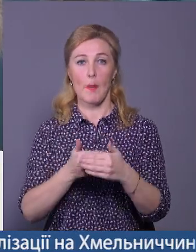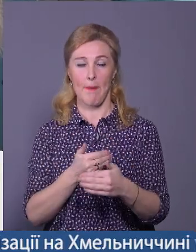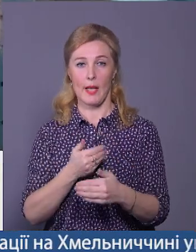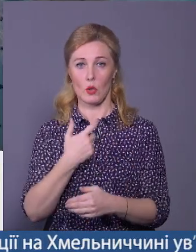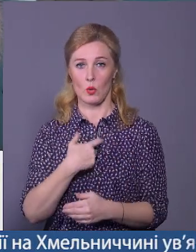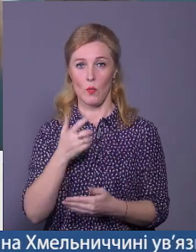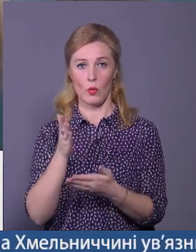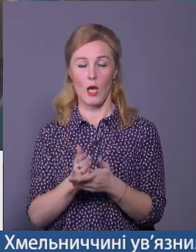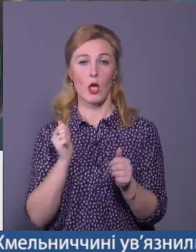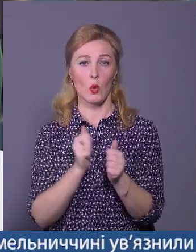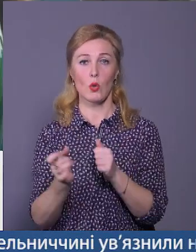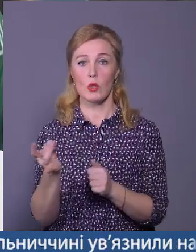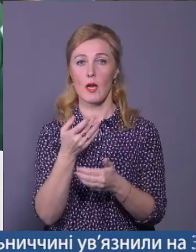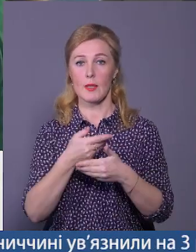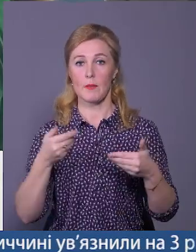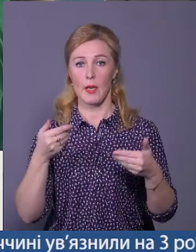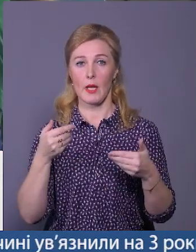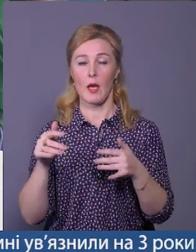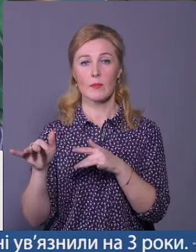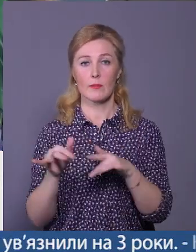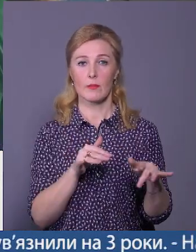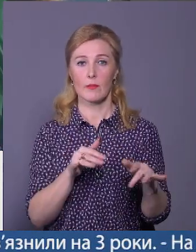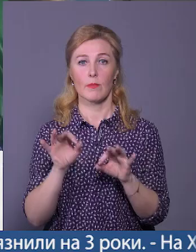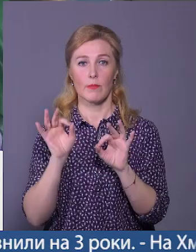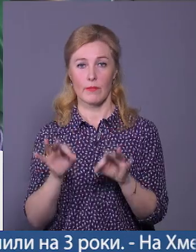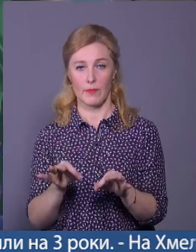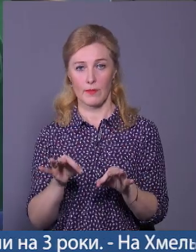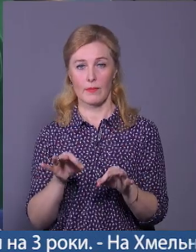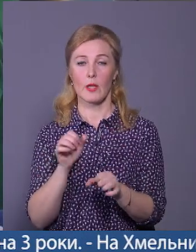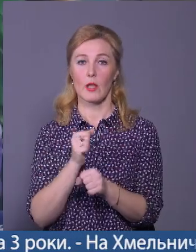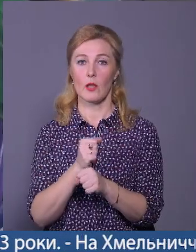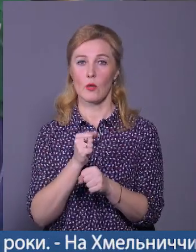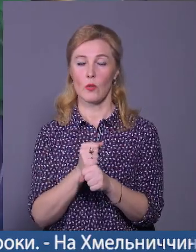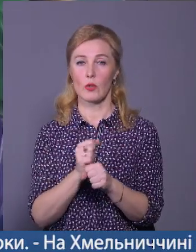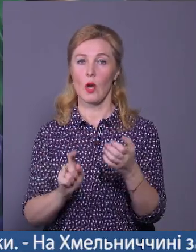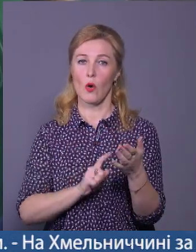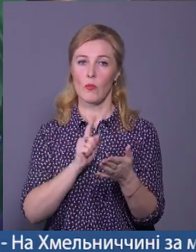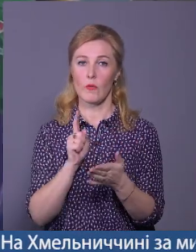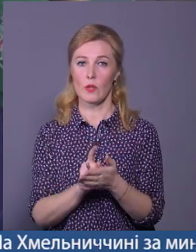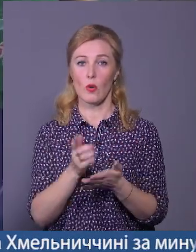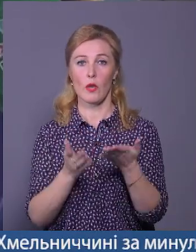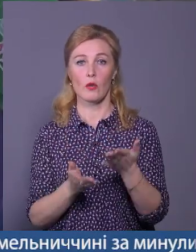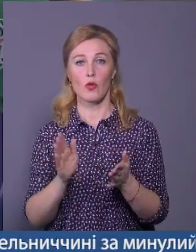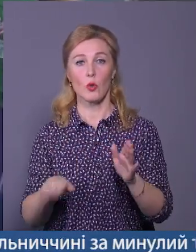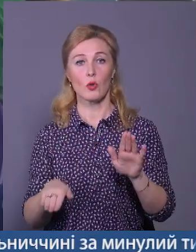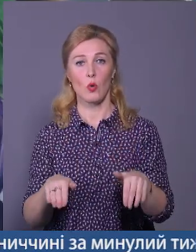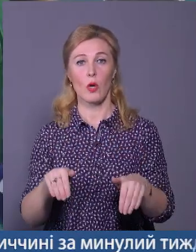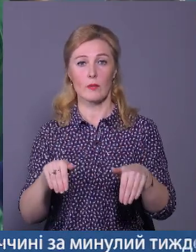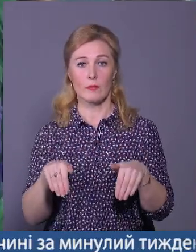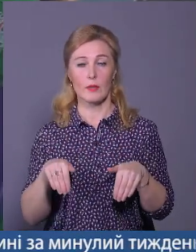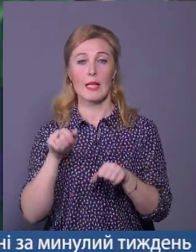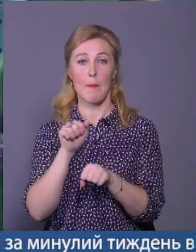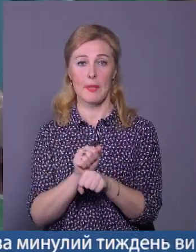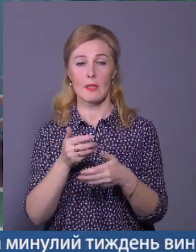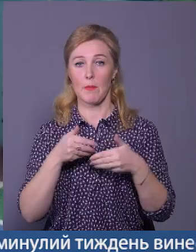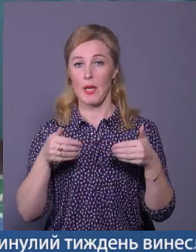знаходяться і кожен раз ми маємо повернутися у вихідну стійку. І робота ніг обов'язкова, тому що якщо будуть ноги стояти на місці, ми не